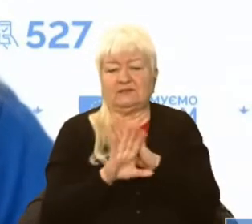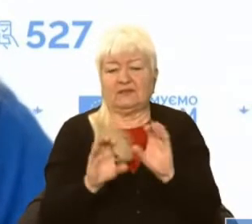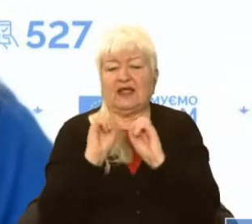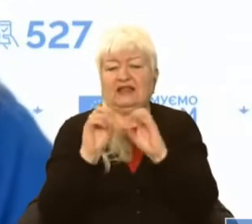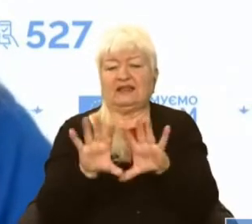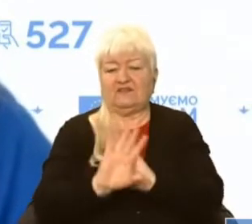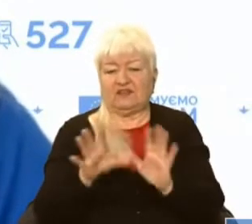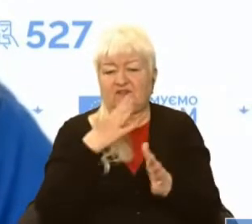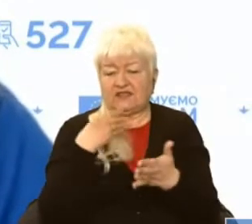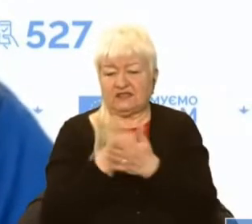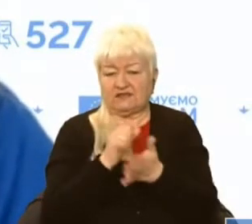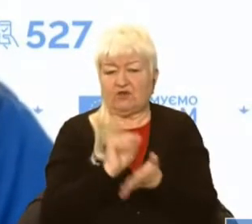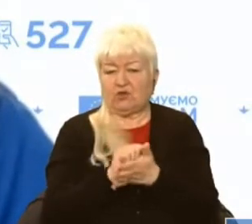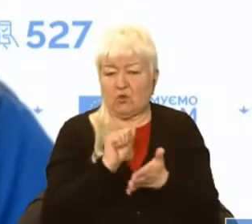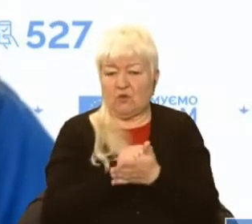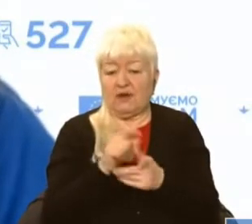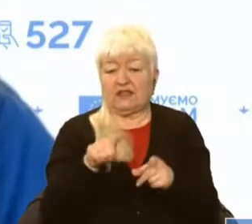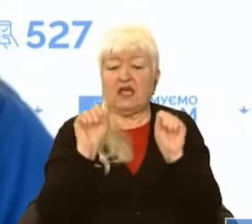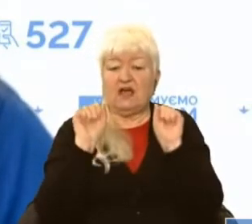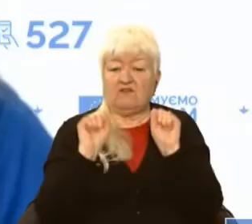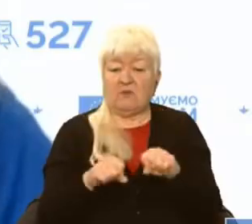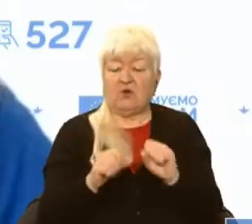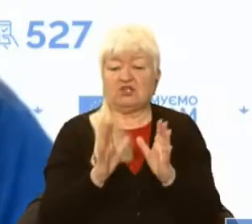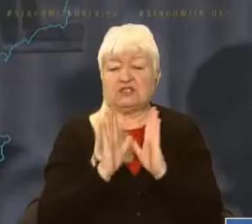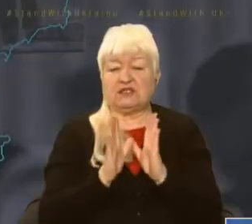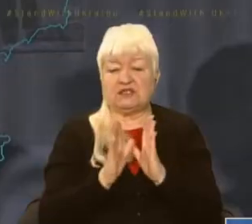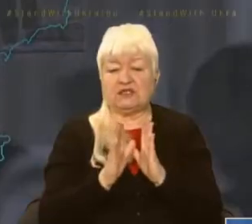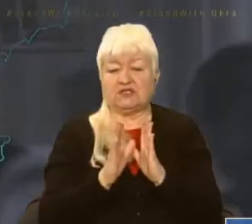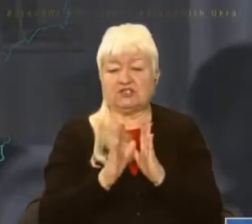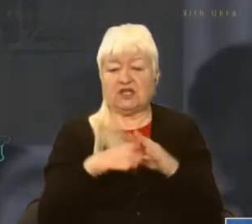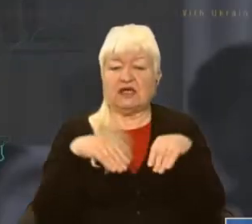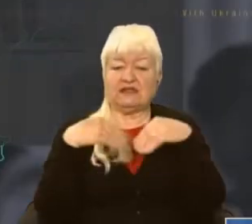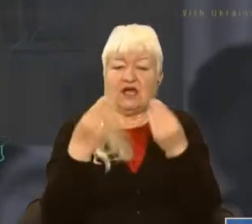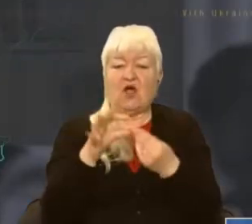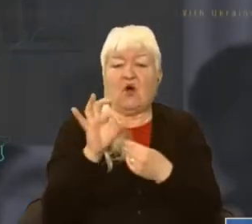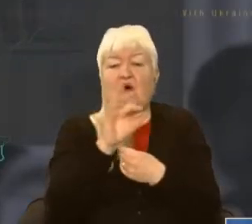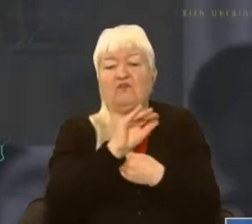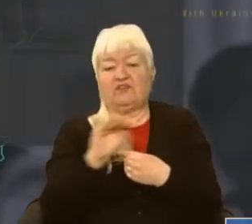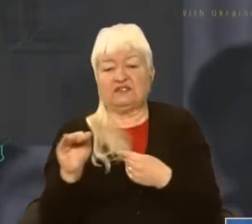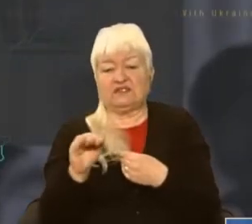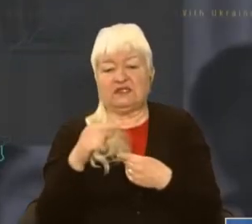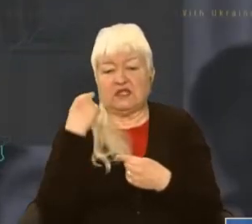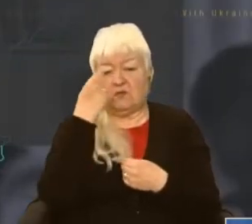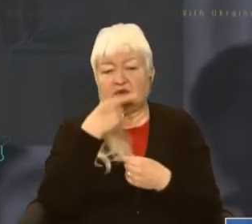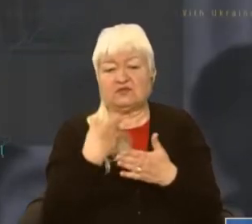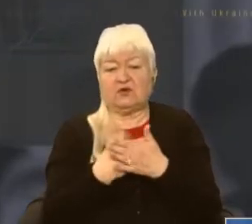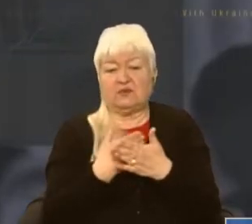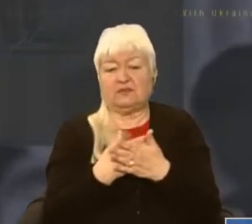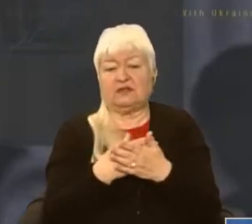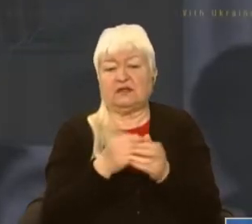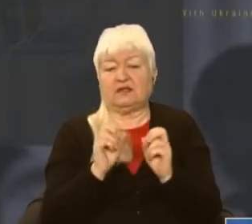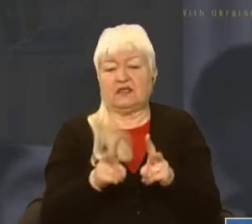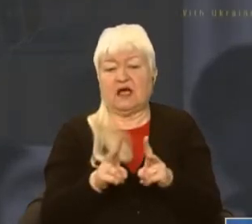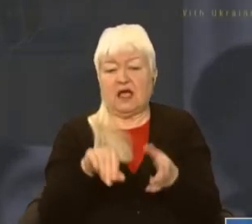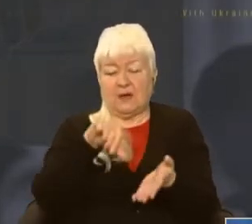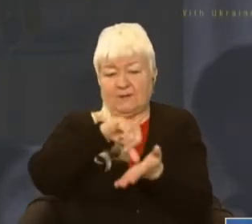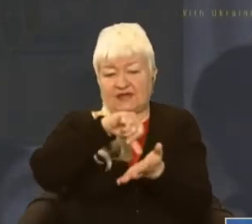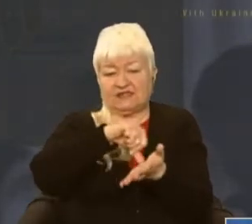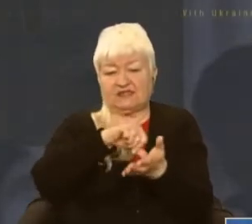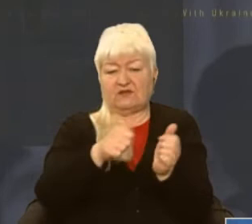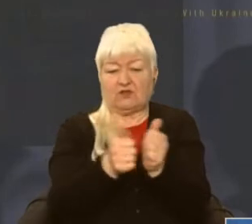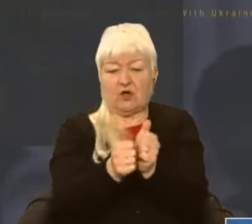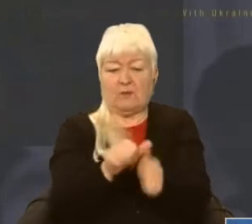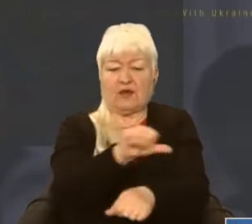віддавайте свої документи. Ви можете лише надати їх офіційним особам, таким як, наприклад, представники